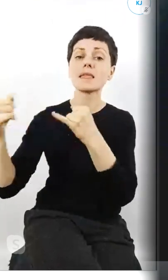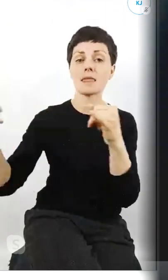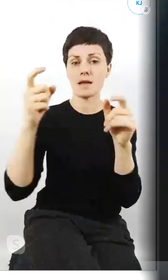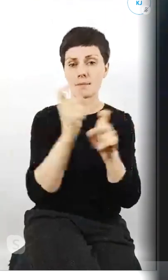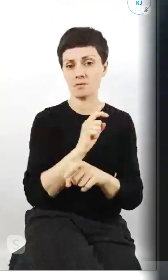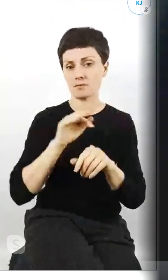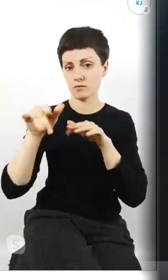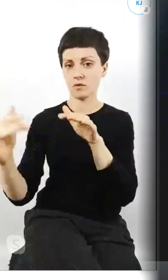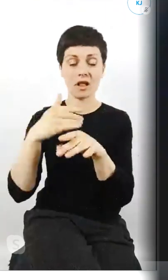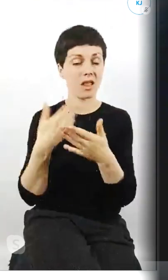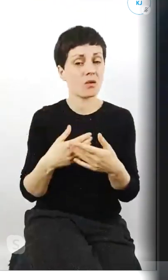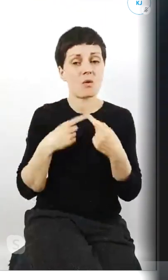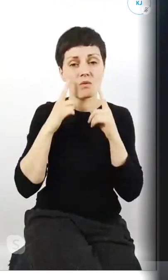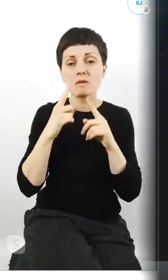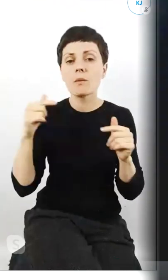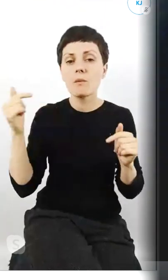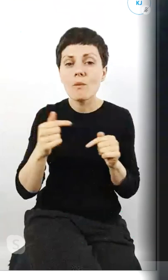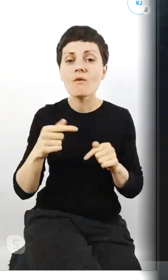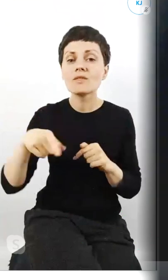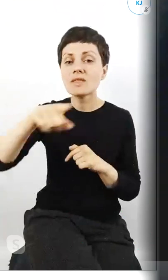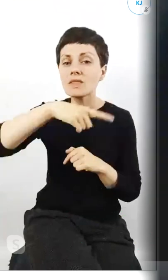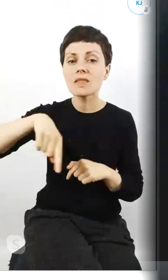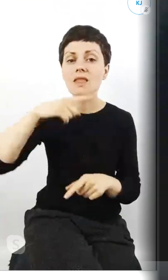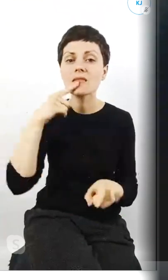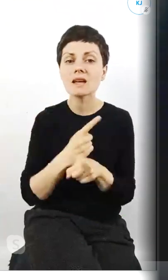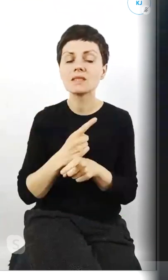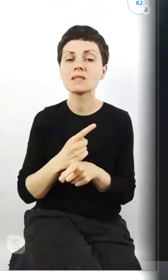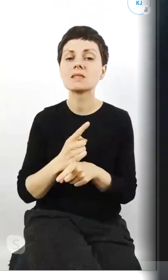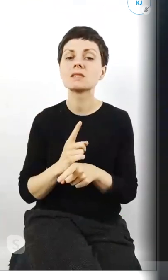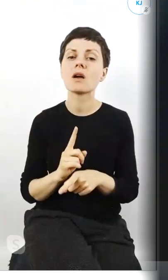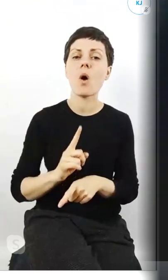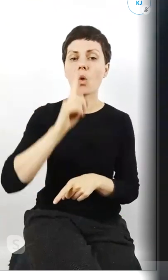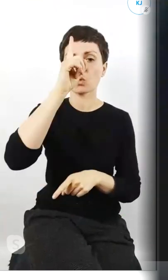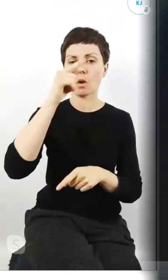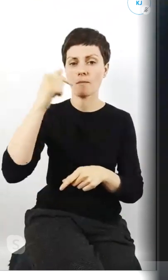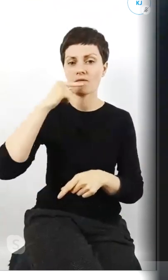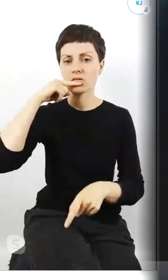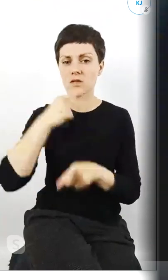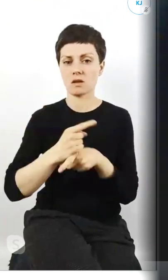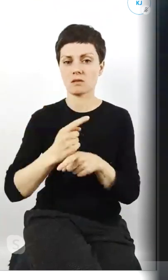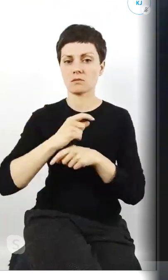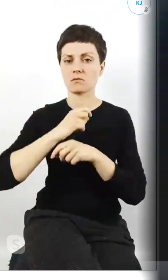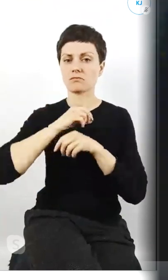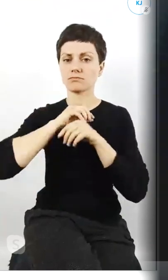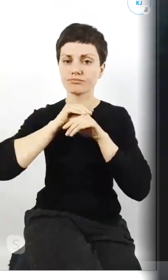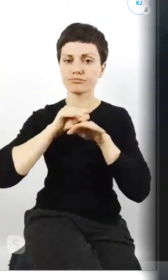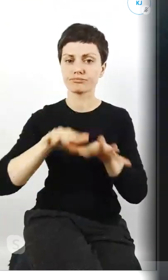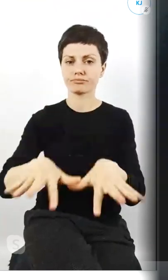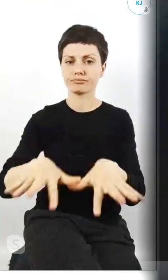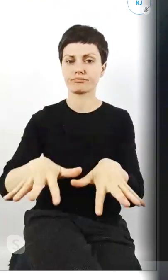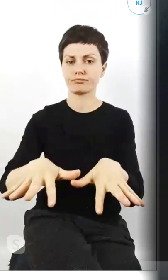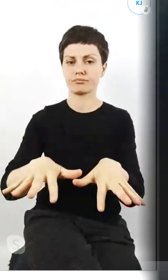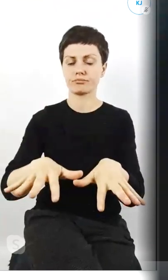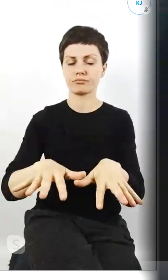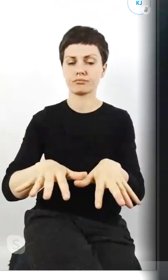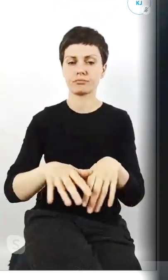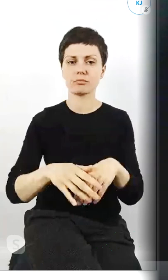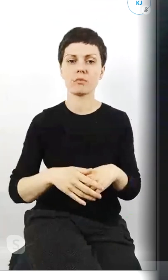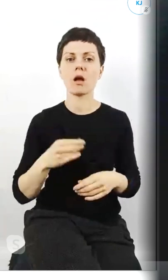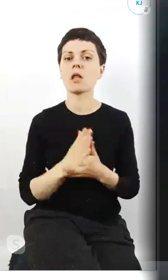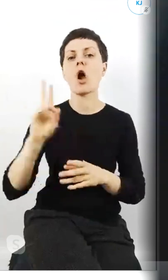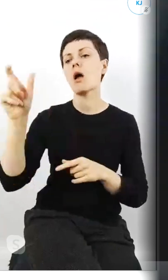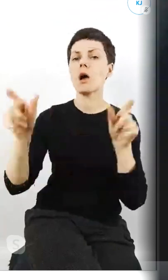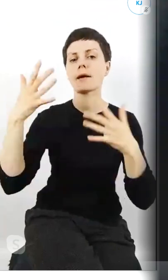powinny być sytuacje i decyzje podjęte bardziej odgórnie niż taka podejmowanie decyzji tak jak się komu podoba